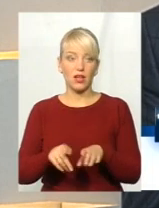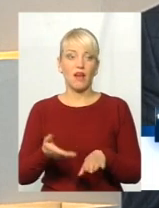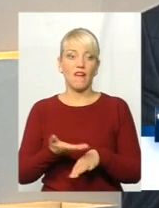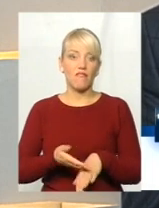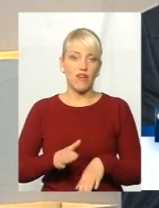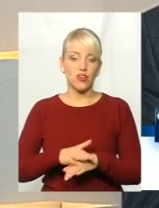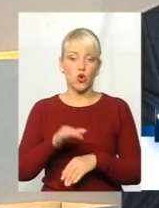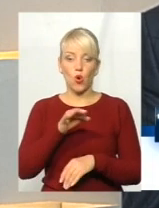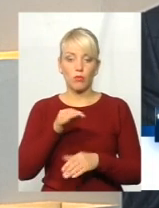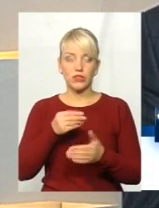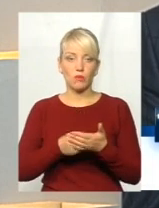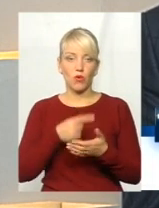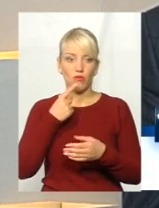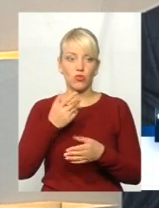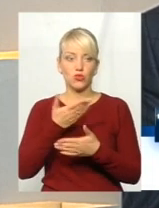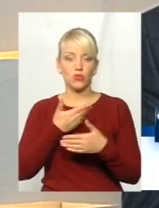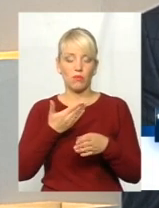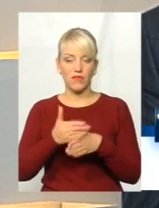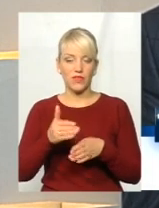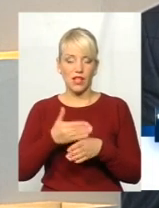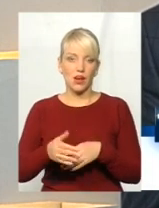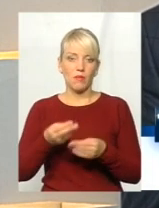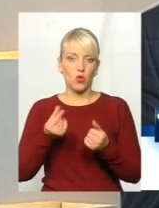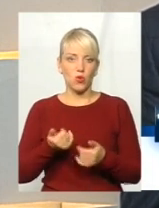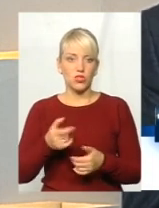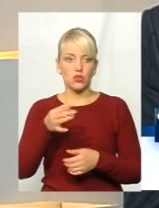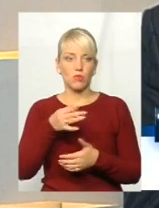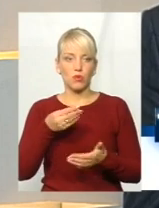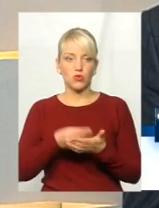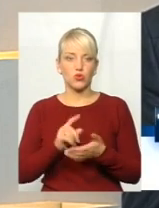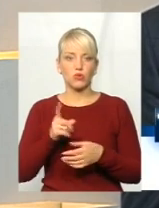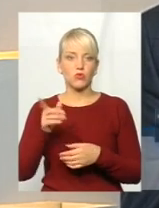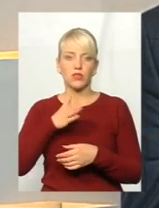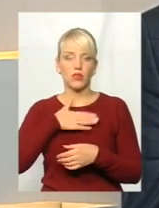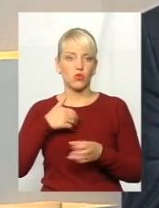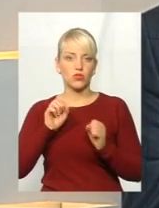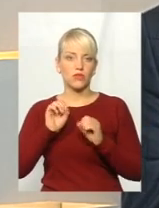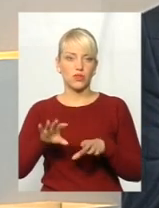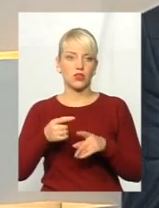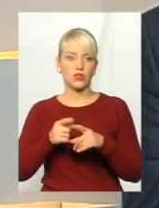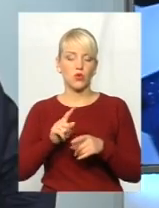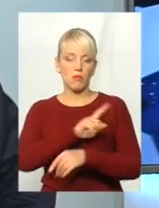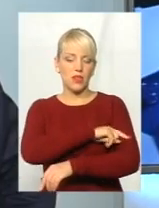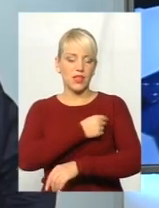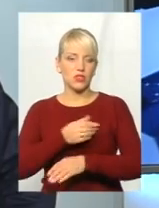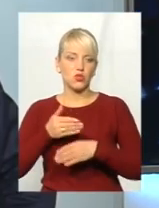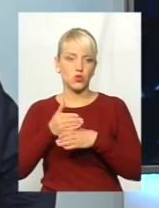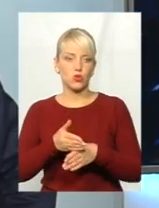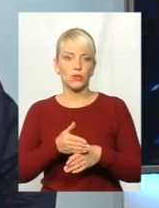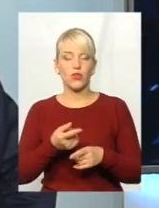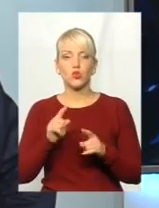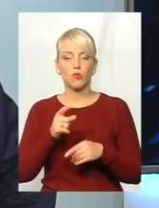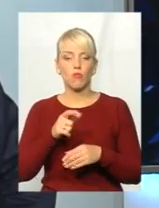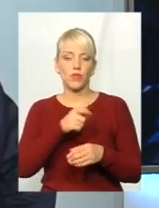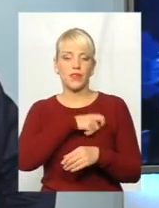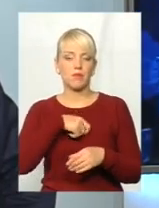бюджет каже, що ми довідділяємо кошти з обласного бюджету, чому вони не хотять віддати цю медичну субвенцію? Чому депутати обласної ради